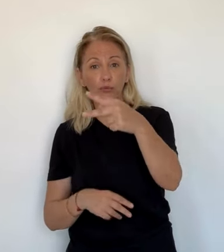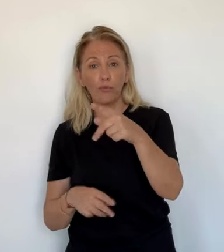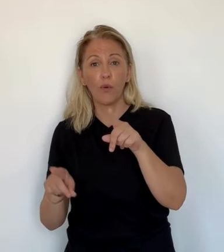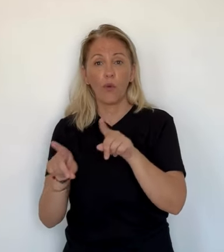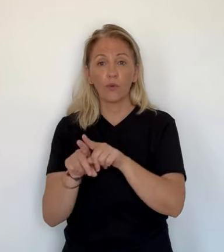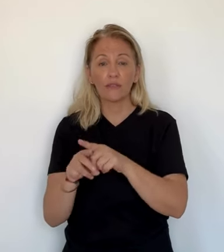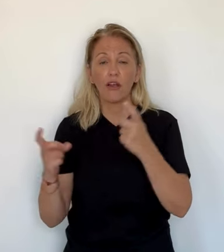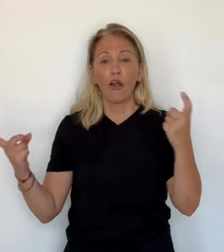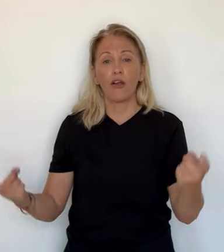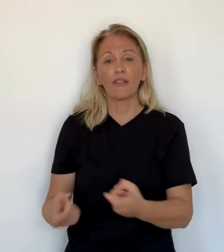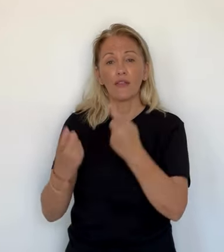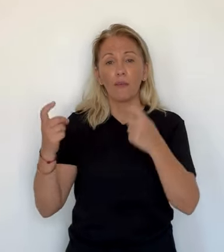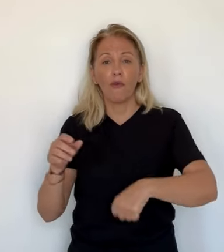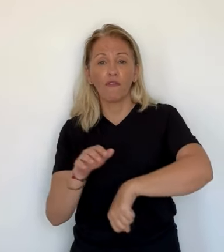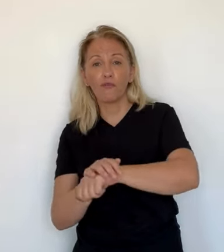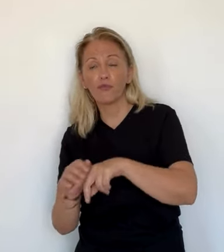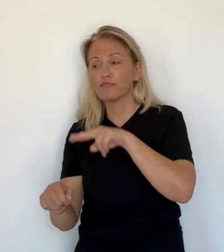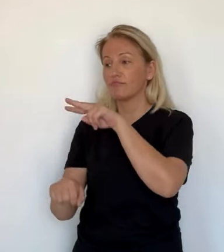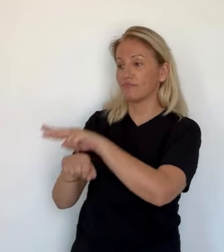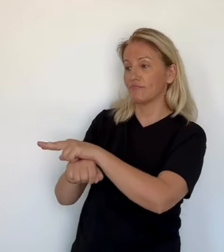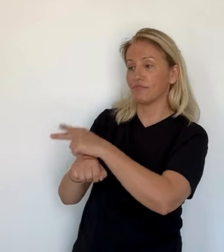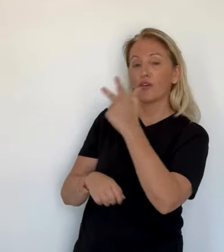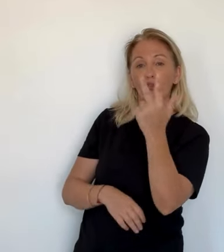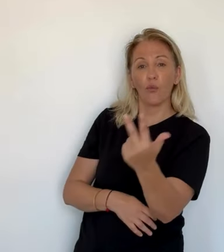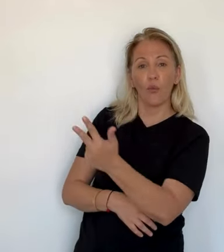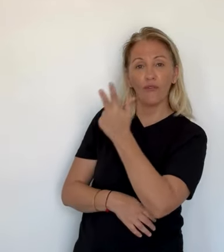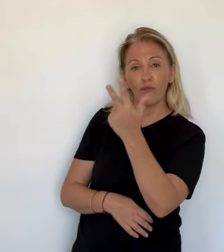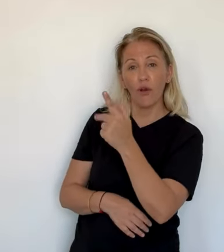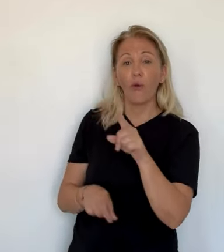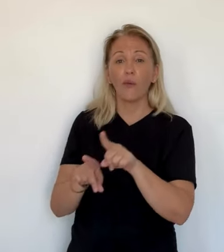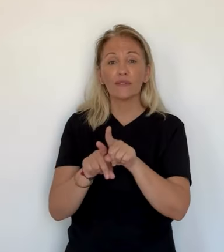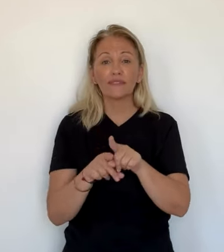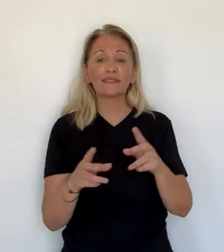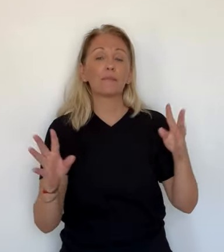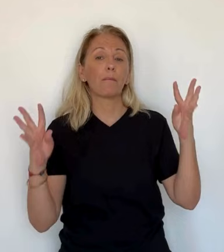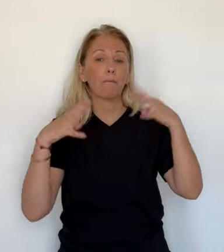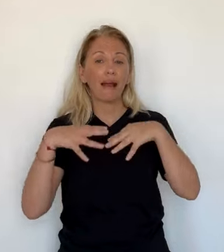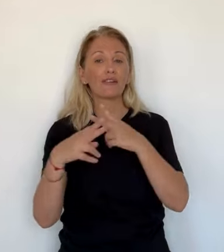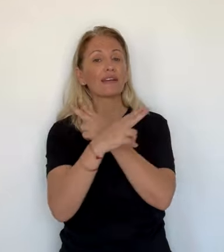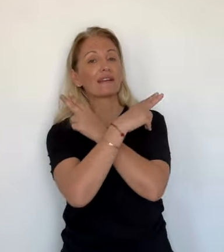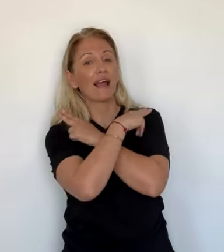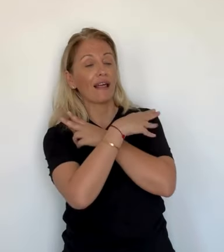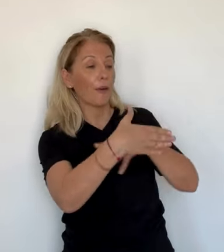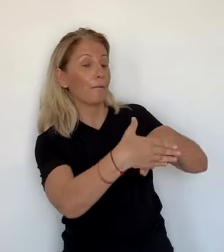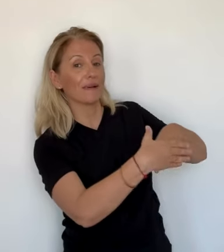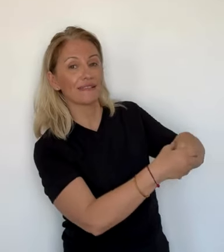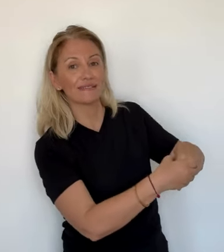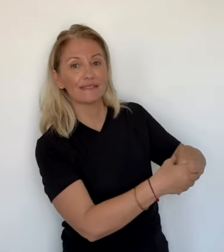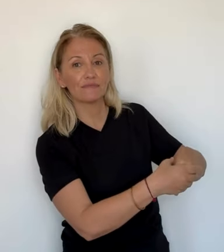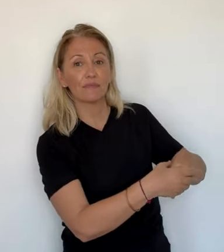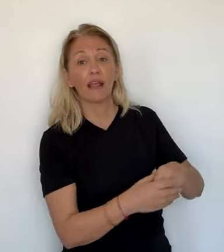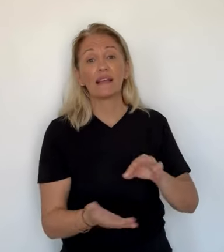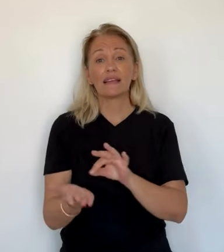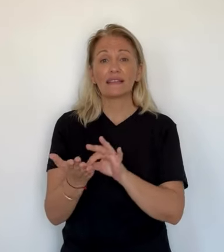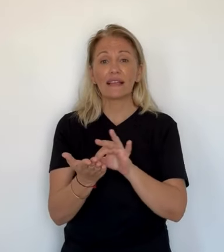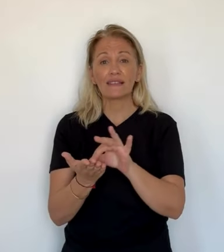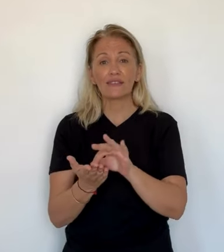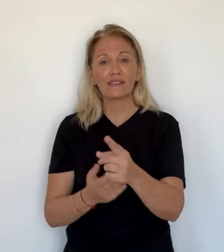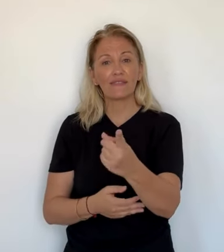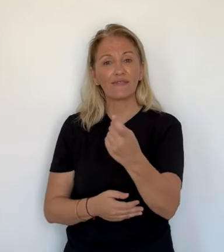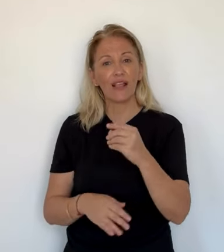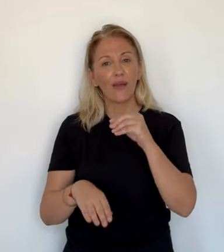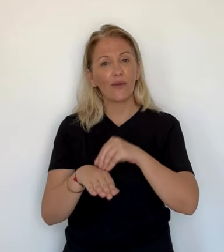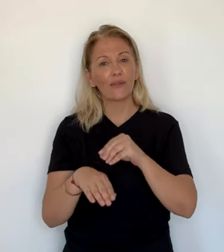aux personnes qui ont pris cette formule. Et vous avez un accès prioritaire au match de gala. Une stratégie prise en conseil d'administration est